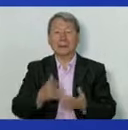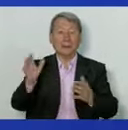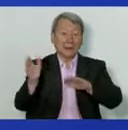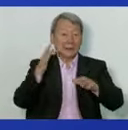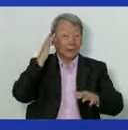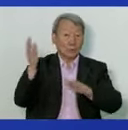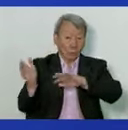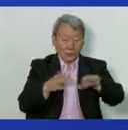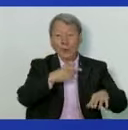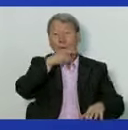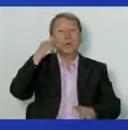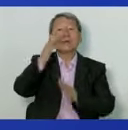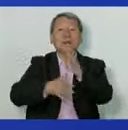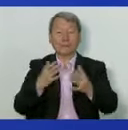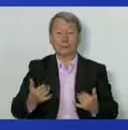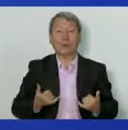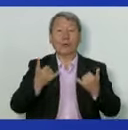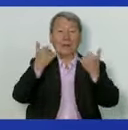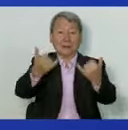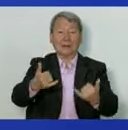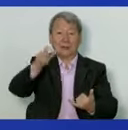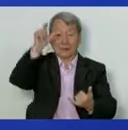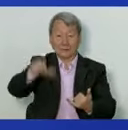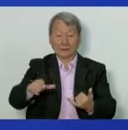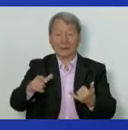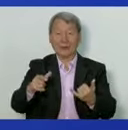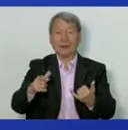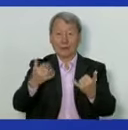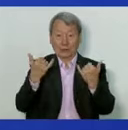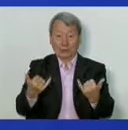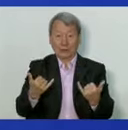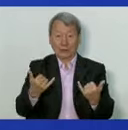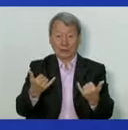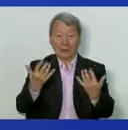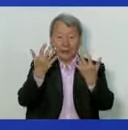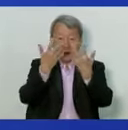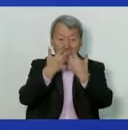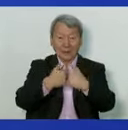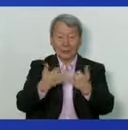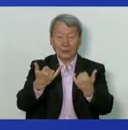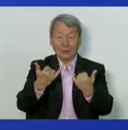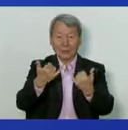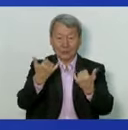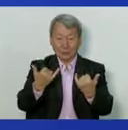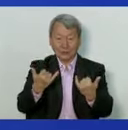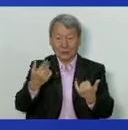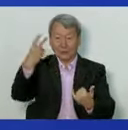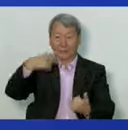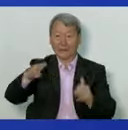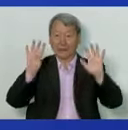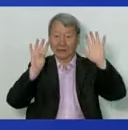Уважаемые соотечественники, последние статистические данные на